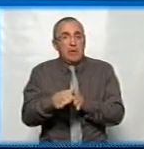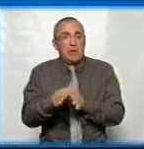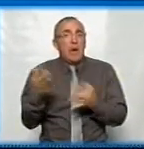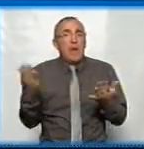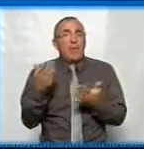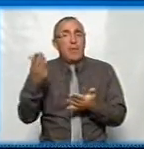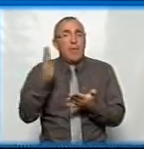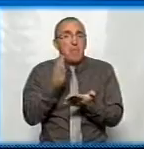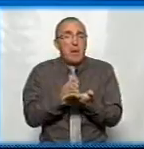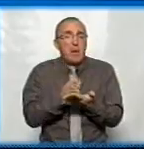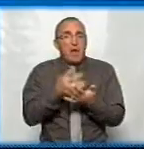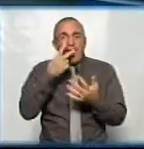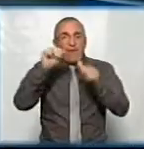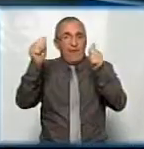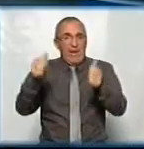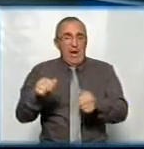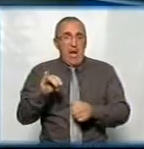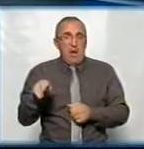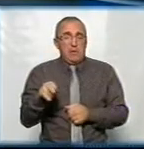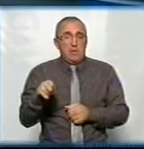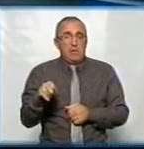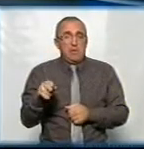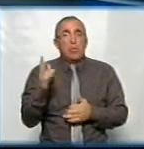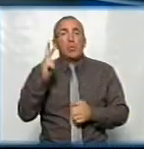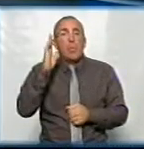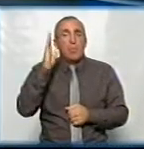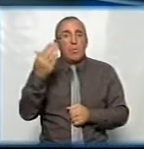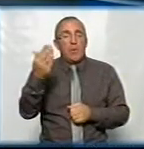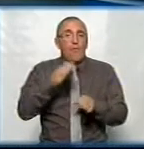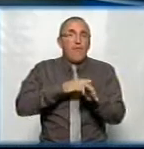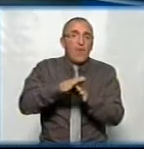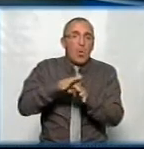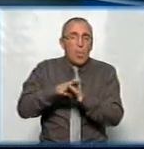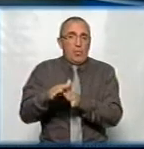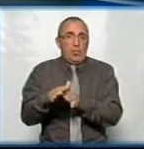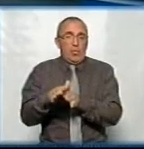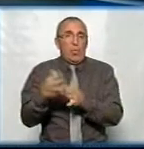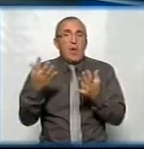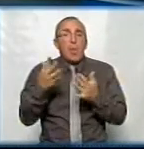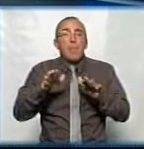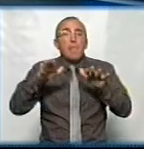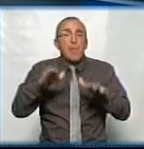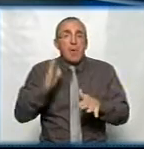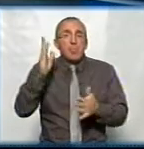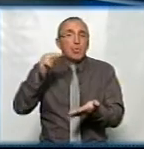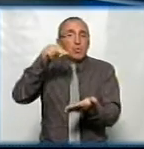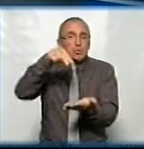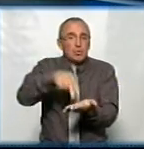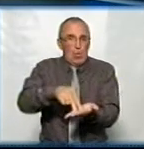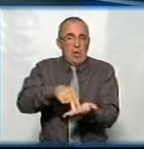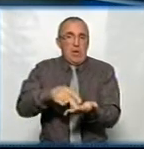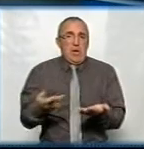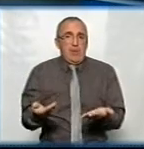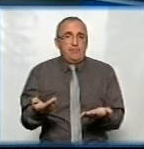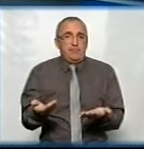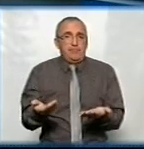який він матиме вигляд, хто буде його виконувати, в якому місці він буде стояти. Адже,